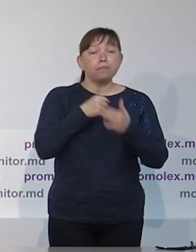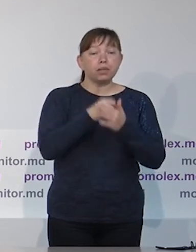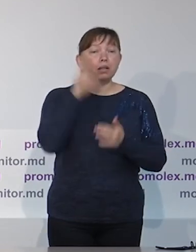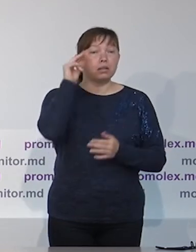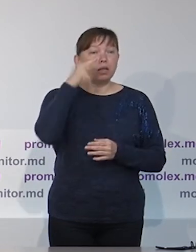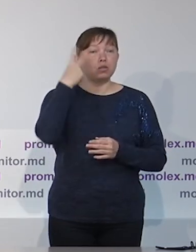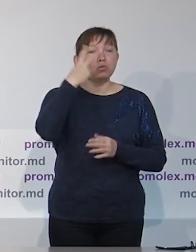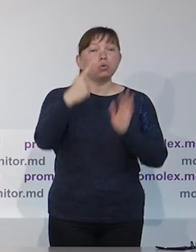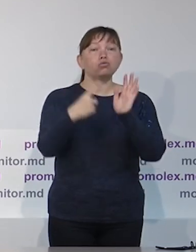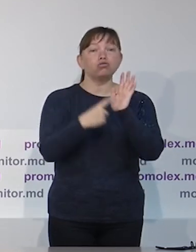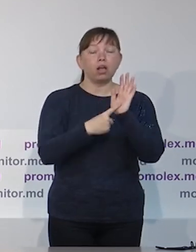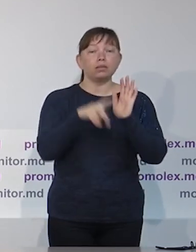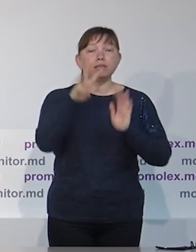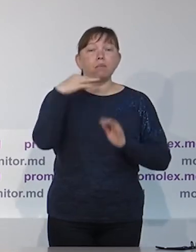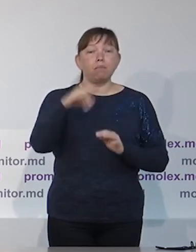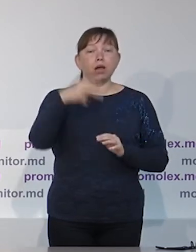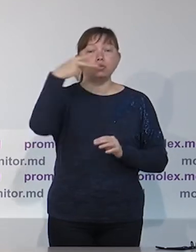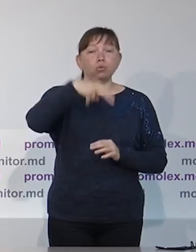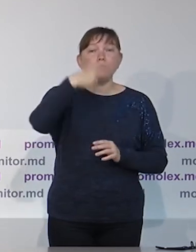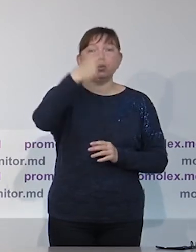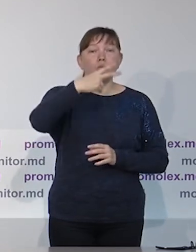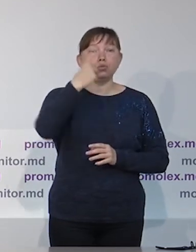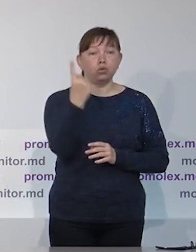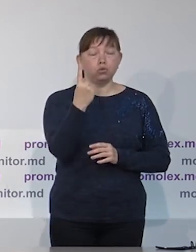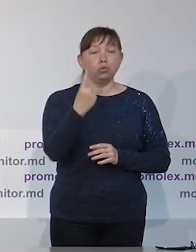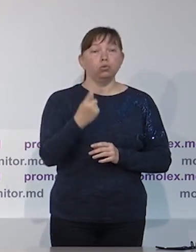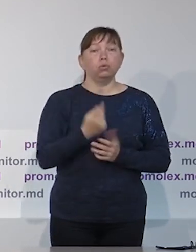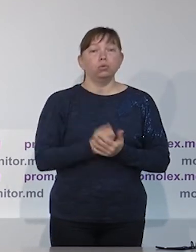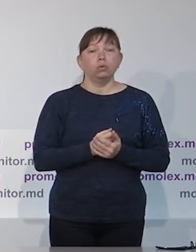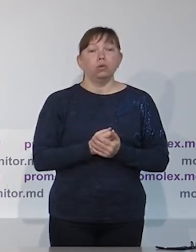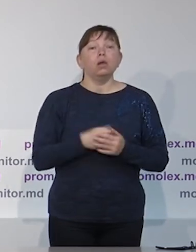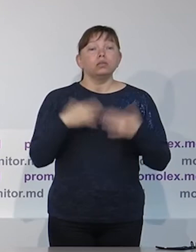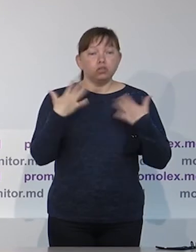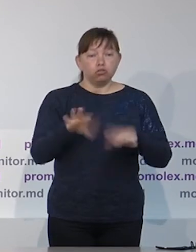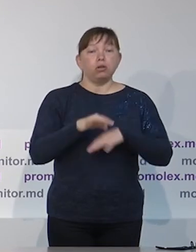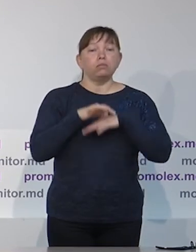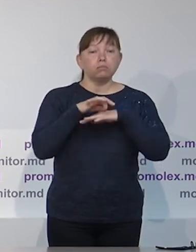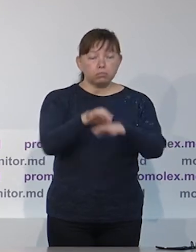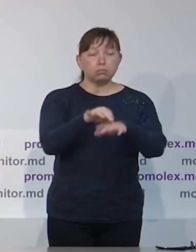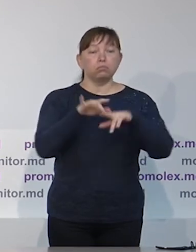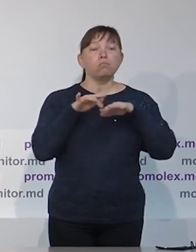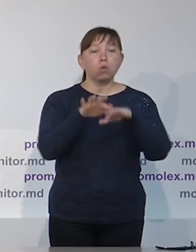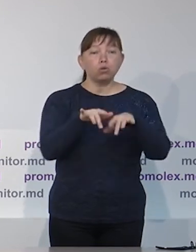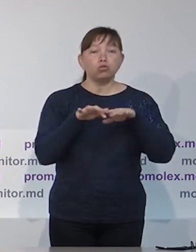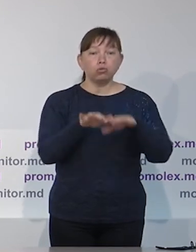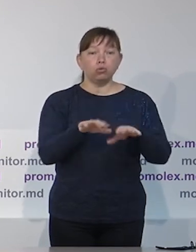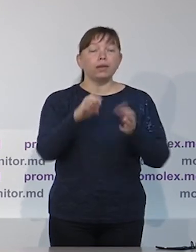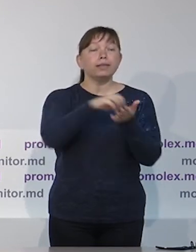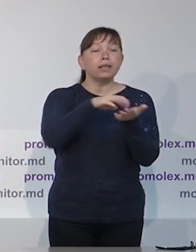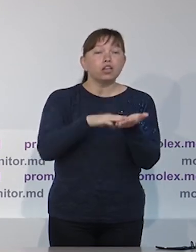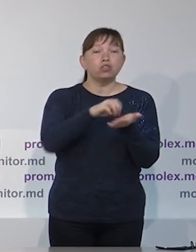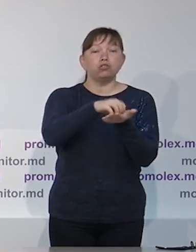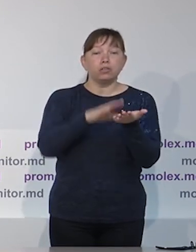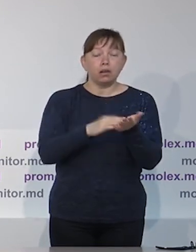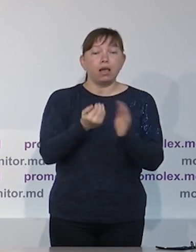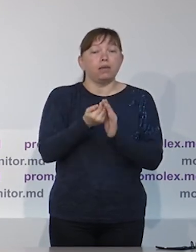говорим здесь об этих датах, почему? Потому что до 26 мая 2021 года